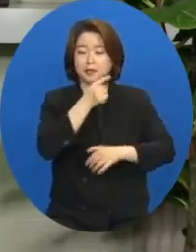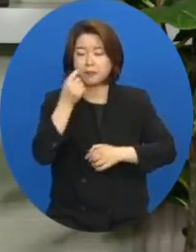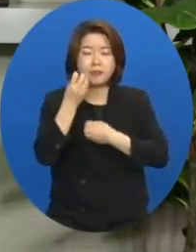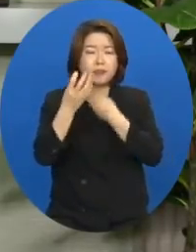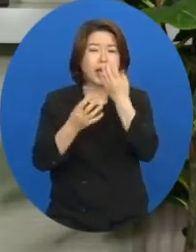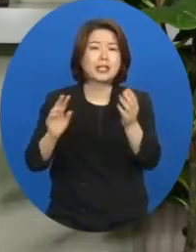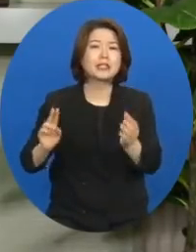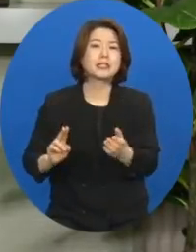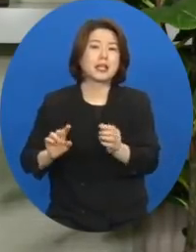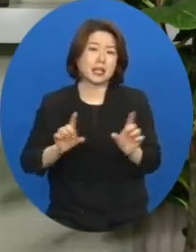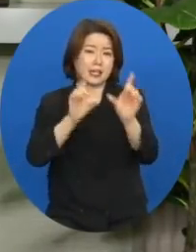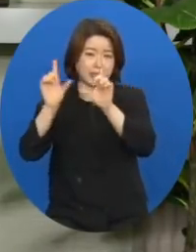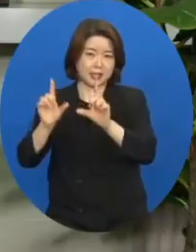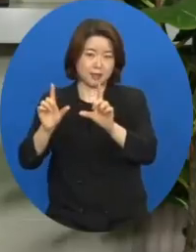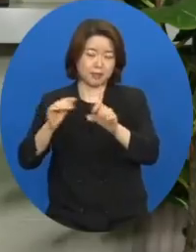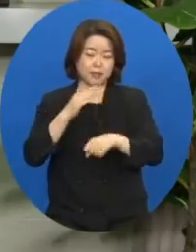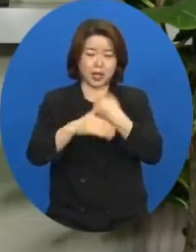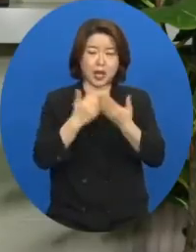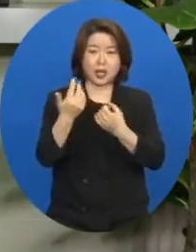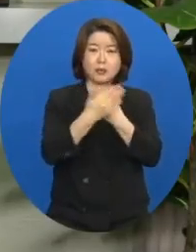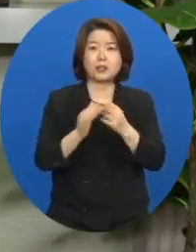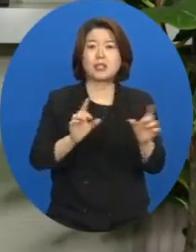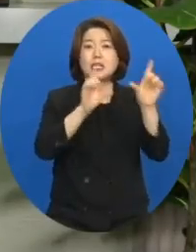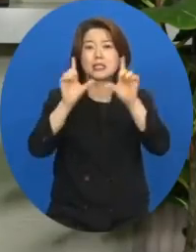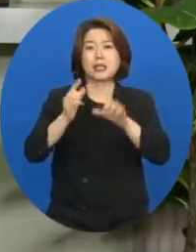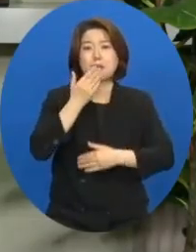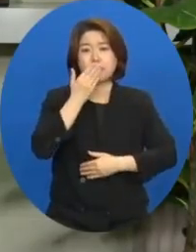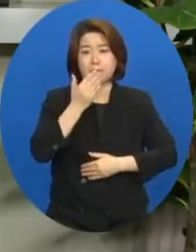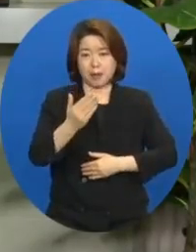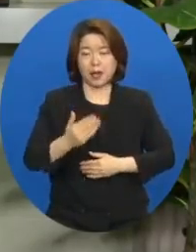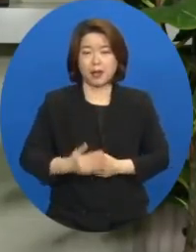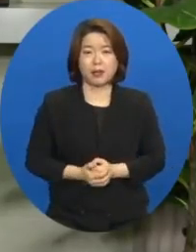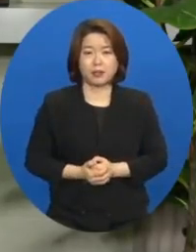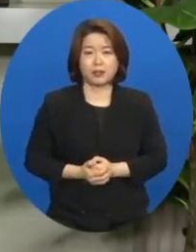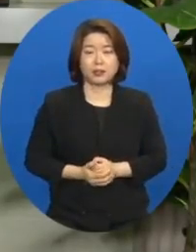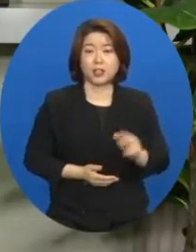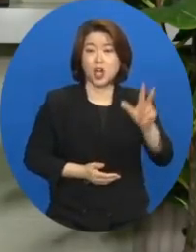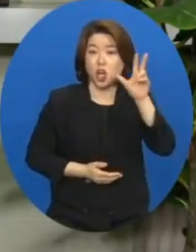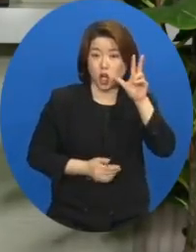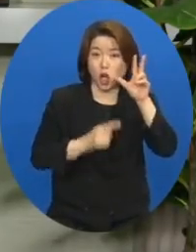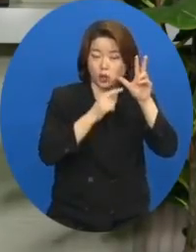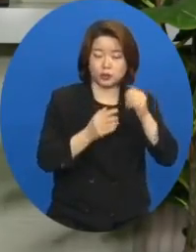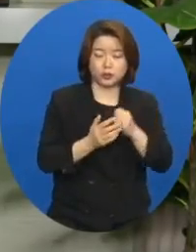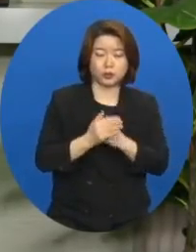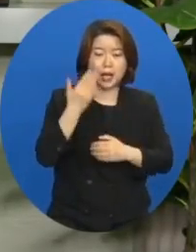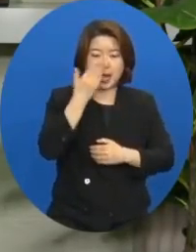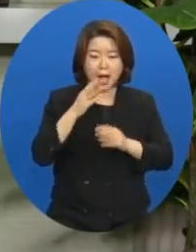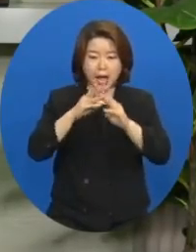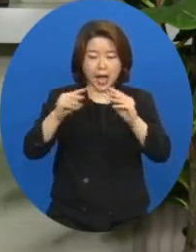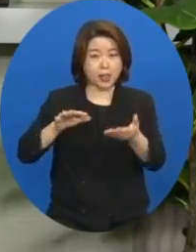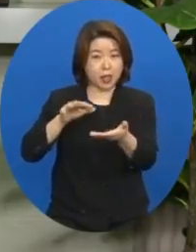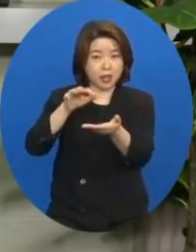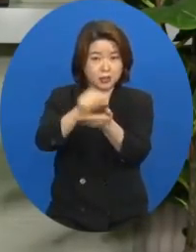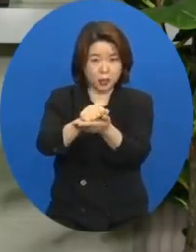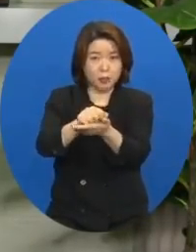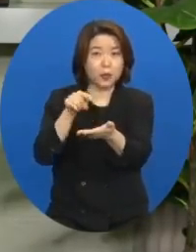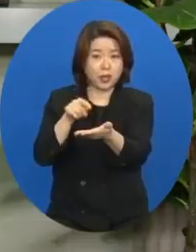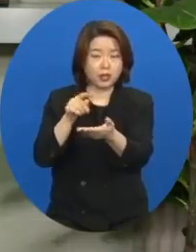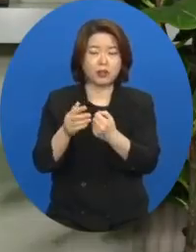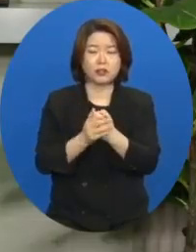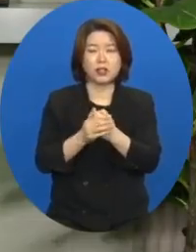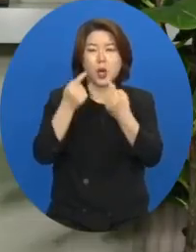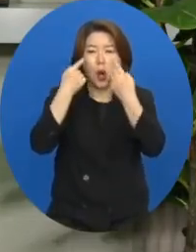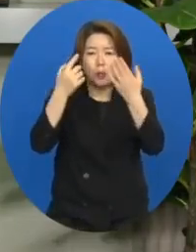하나님의 은혜의 삶을 살게 됩니다. 여호수와가 가나안을 정복했던 것이 그